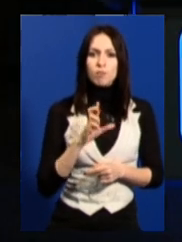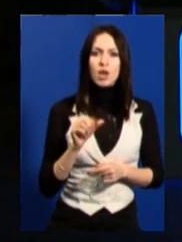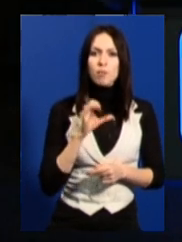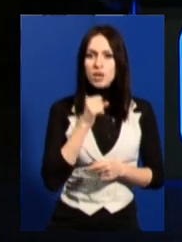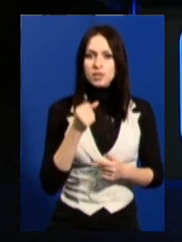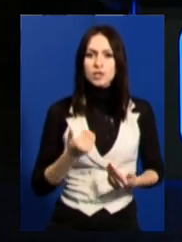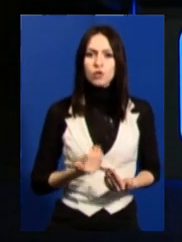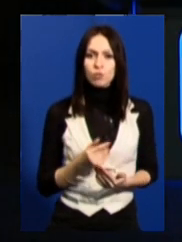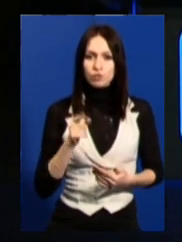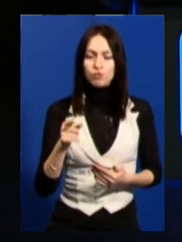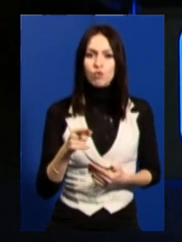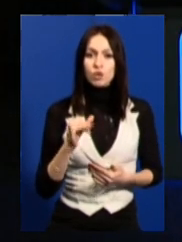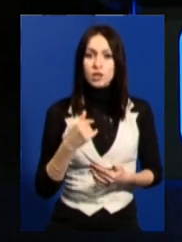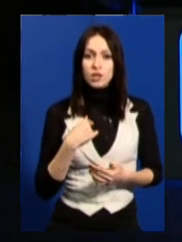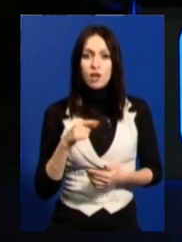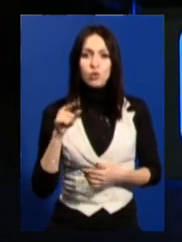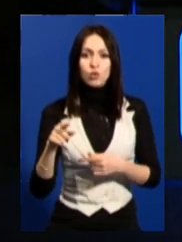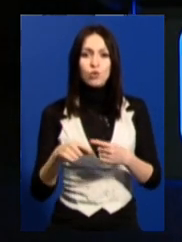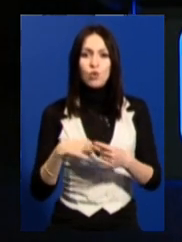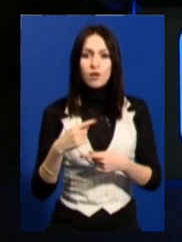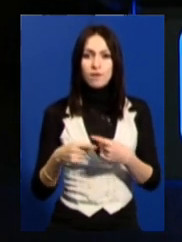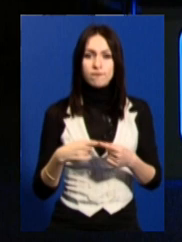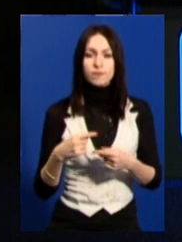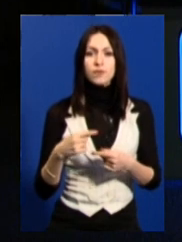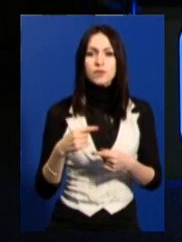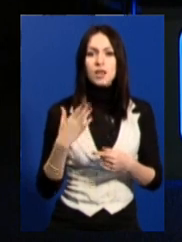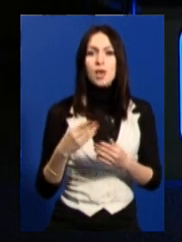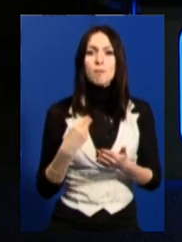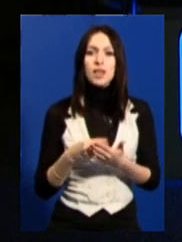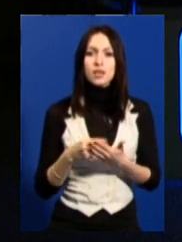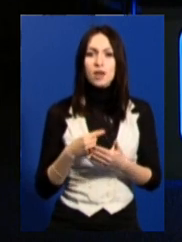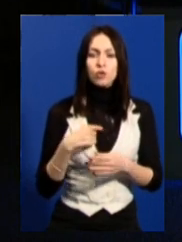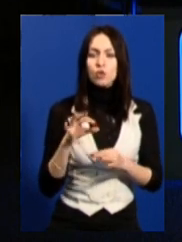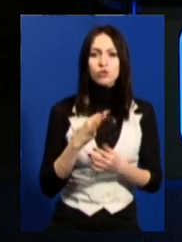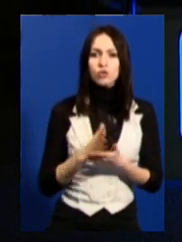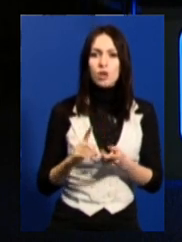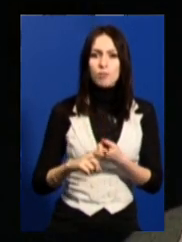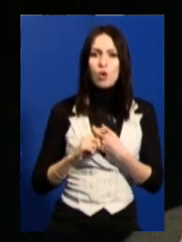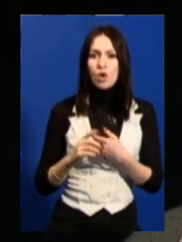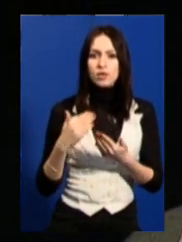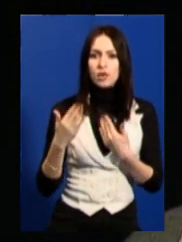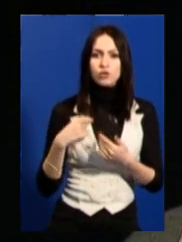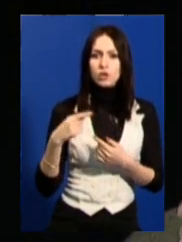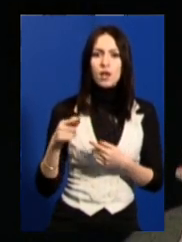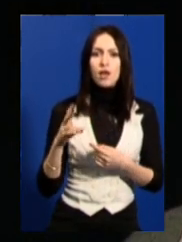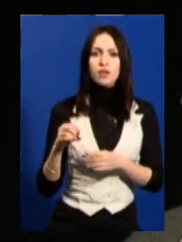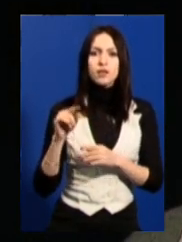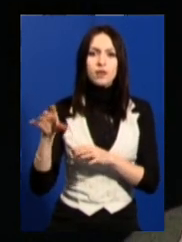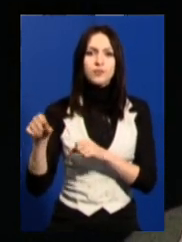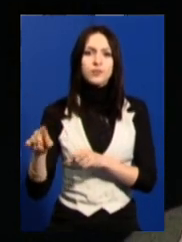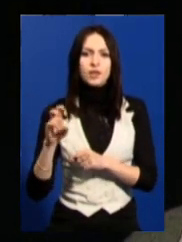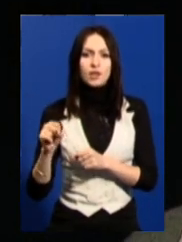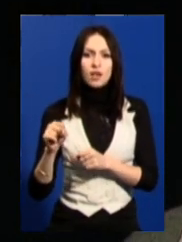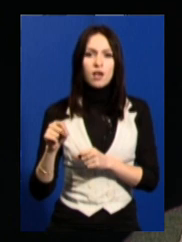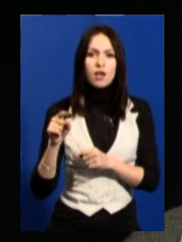наші батьки виросли. І я до того спадку фізично чи матеріально ніякого стосунку не маю. Я не претендую на фізичну